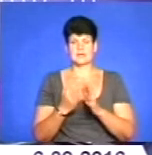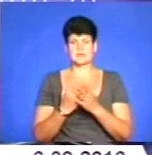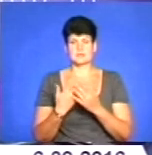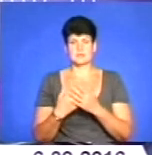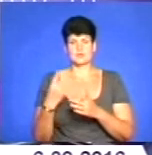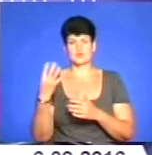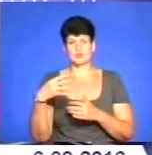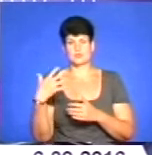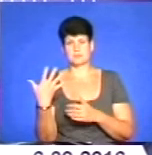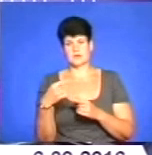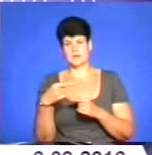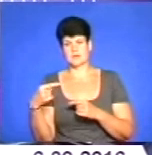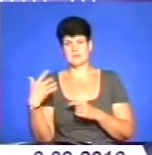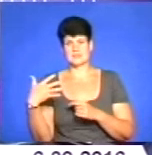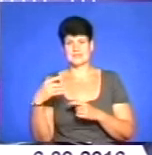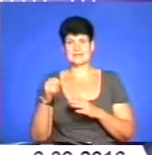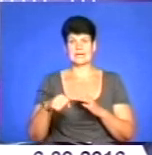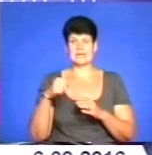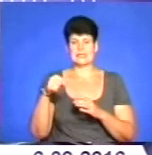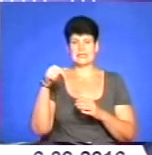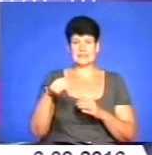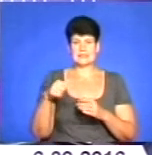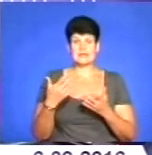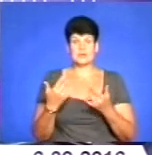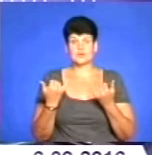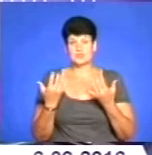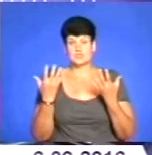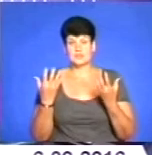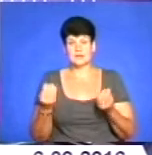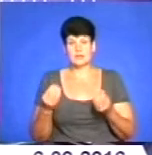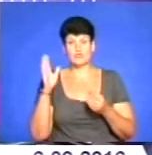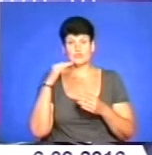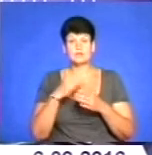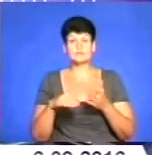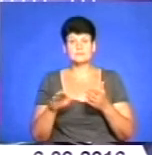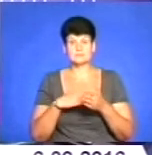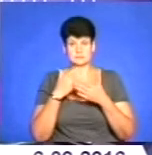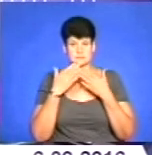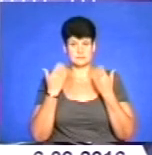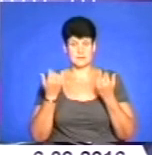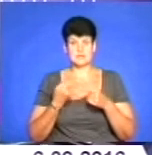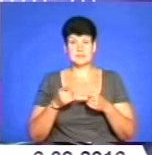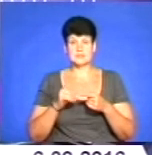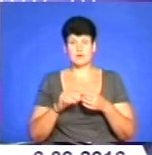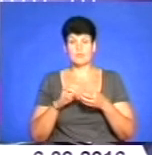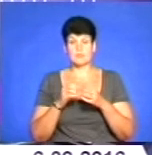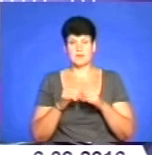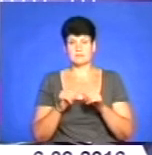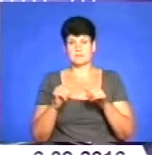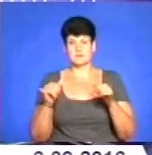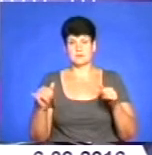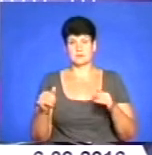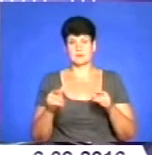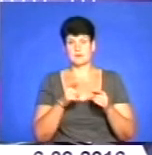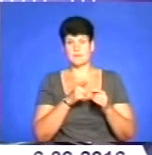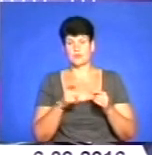45 до 50 керниць, яких на сьогоднішній день, можна сказати, що води зовсім немає. Ця проблема прогресує напротязі останніх трьох